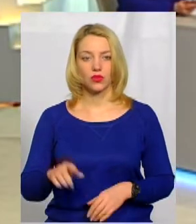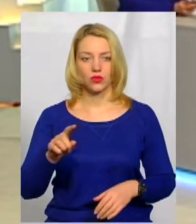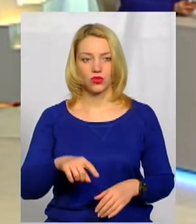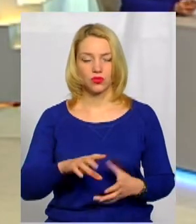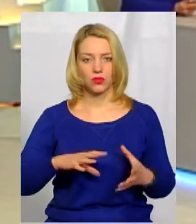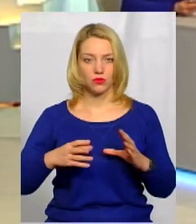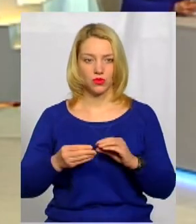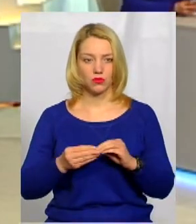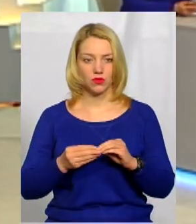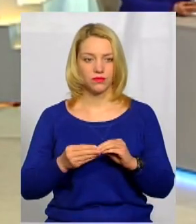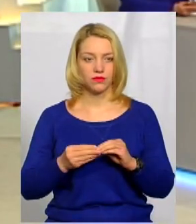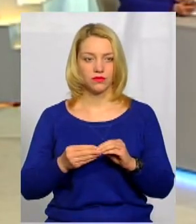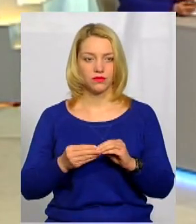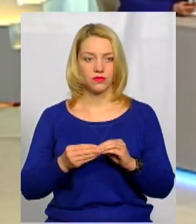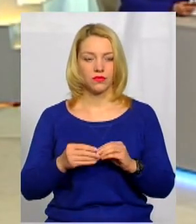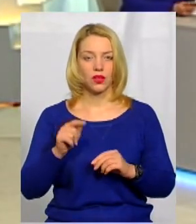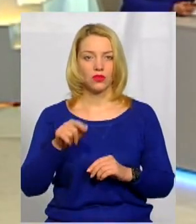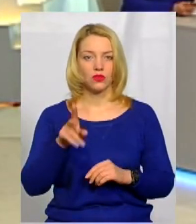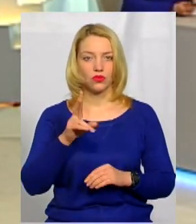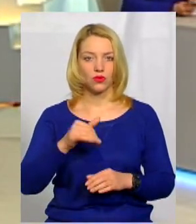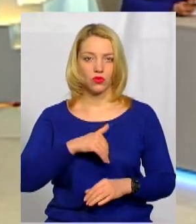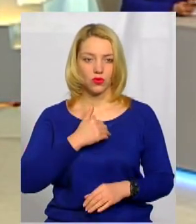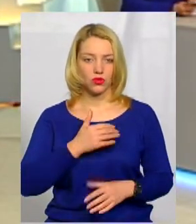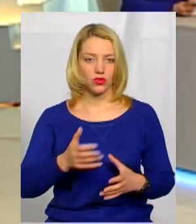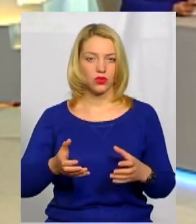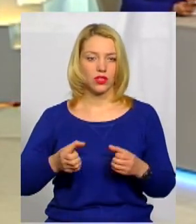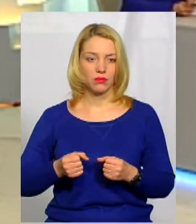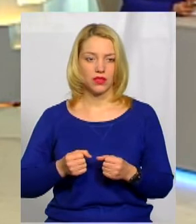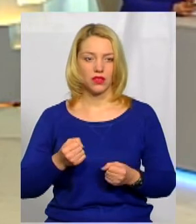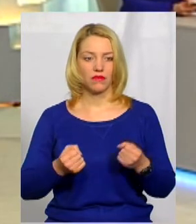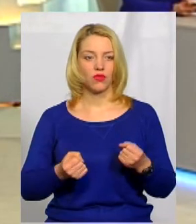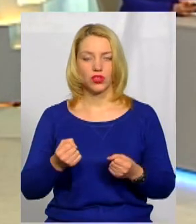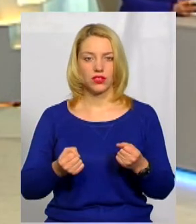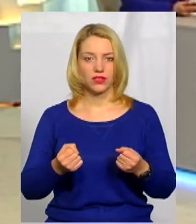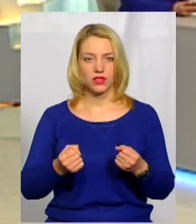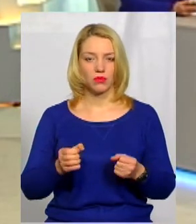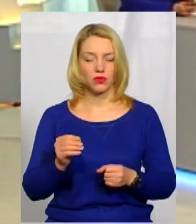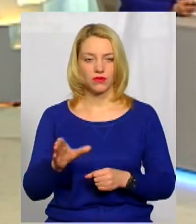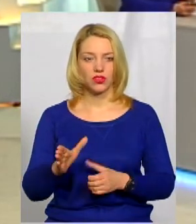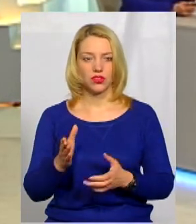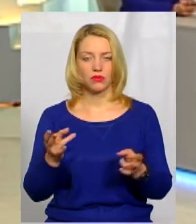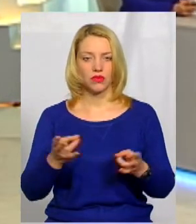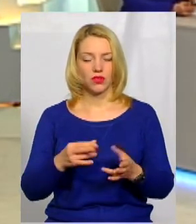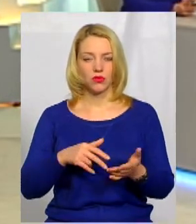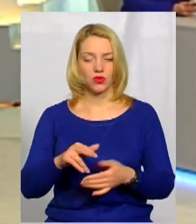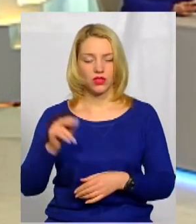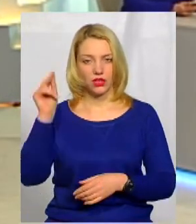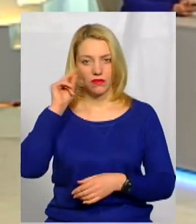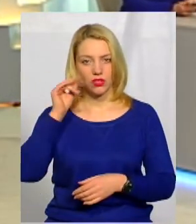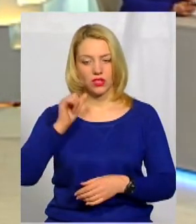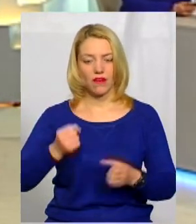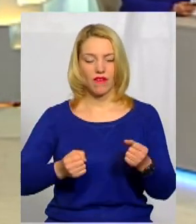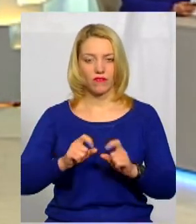Отже, підсумуємо. Той, хто хоче отримати водійське посвідчення, має пройти навчання в